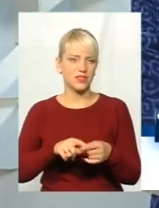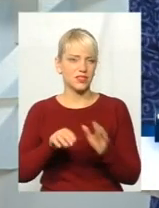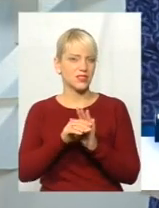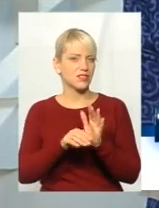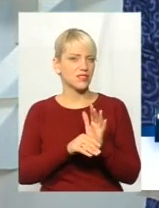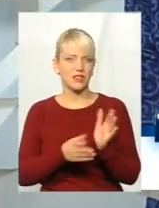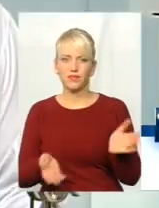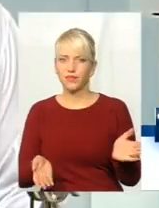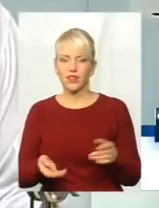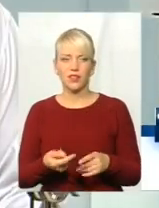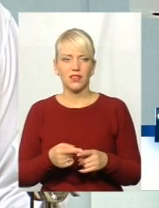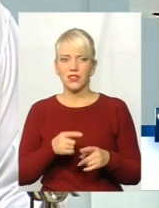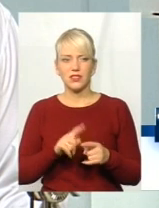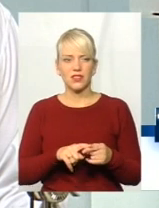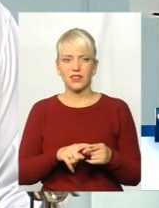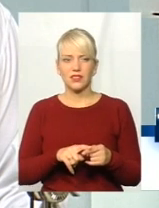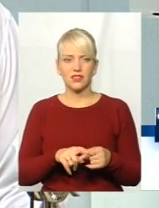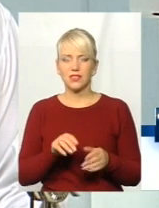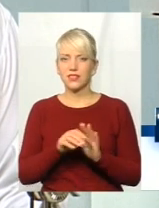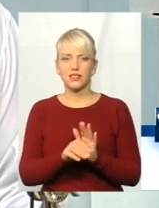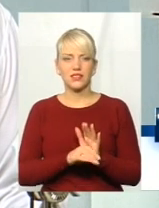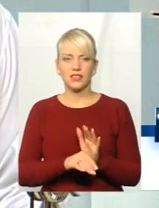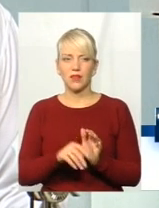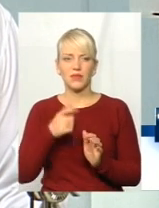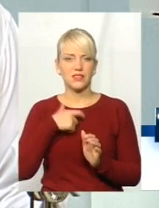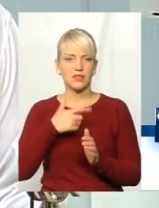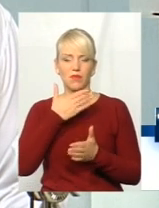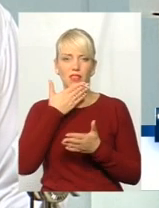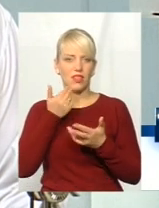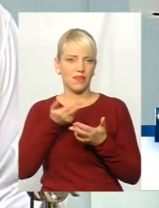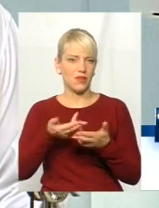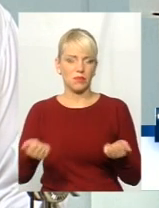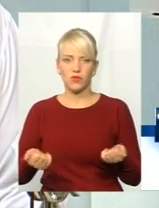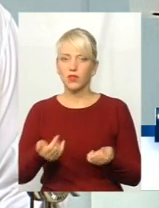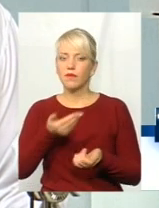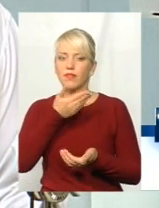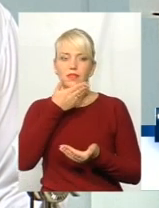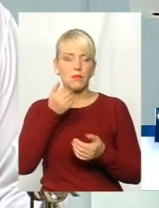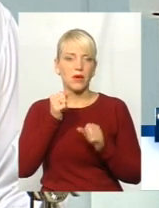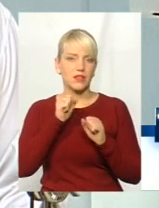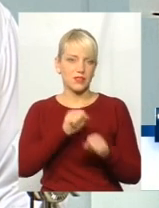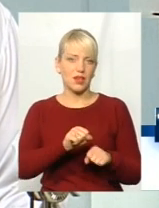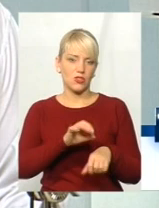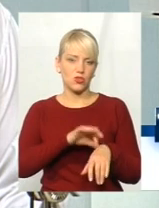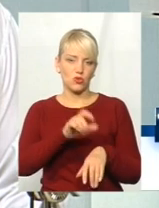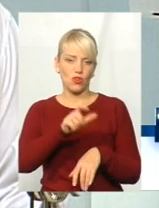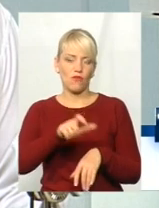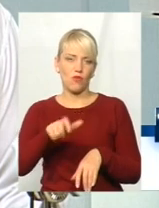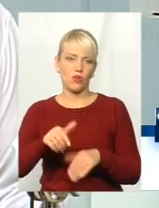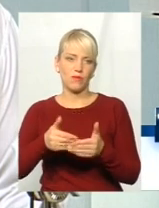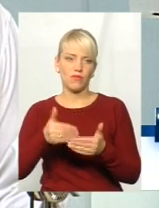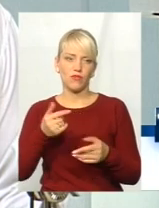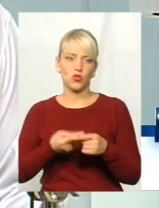медичним пінг-понг. Ця система дійсно себе не виправдовує. Немає захисту хворих від